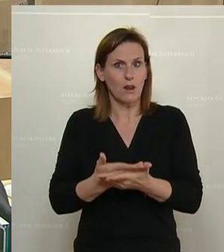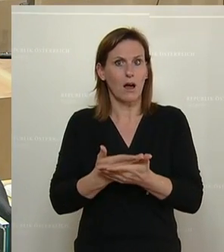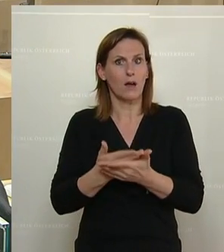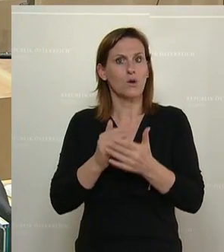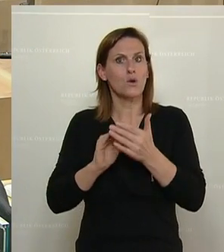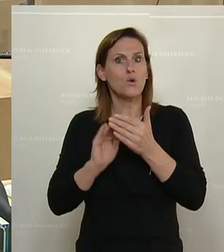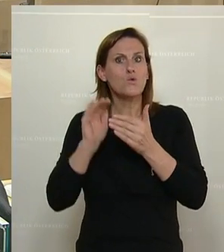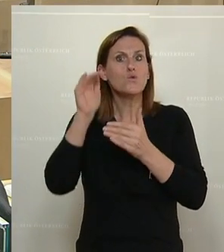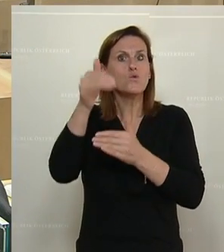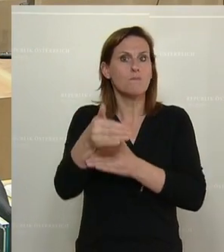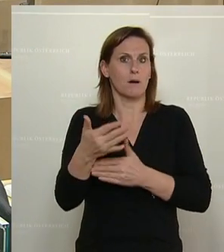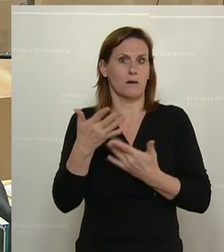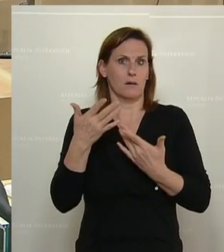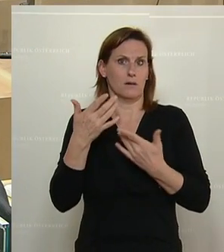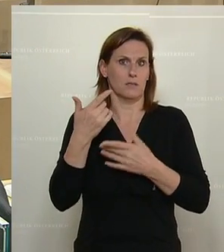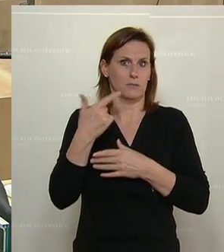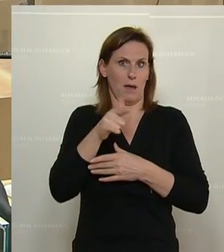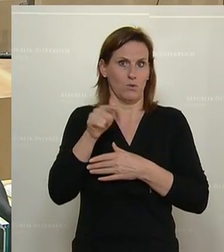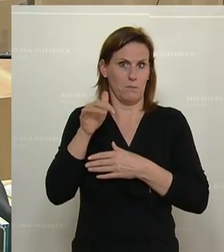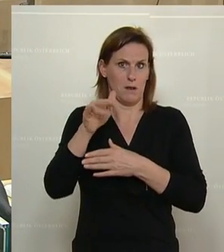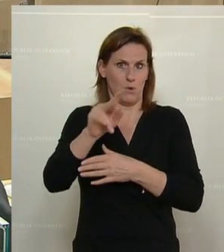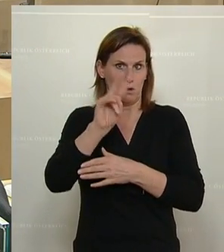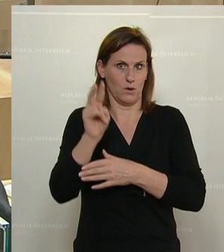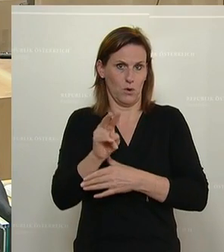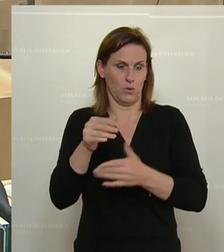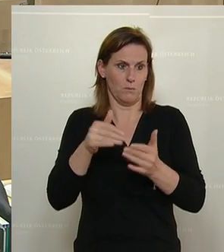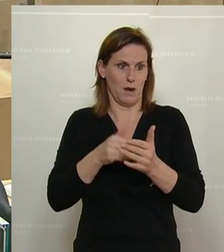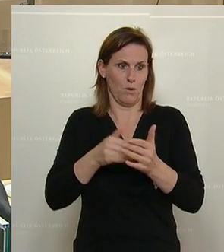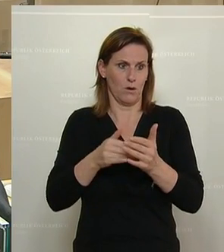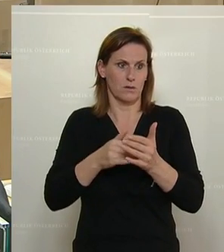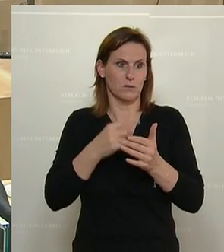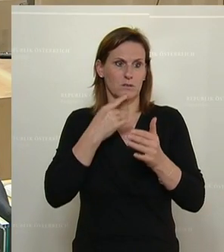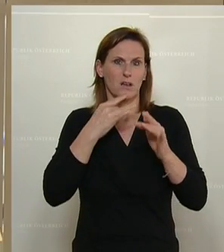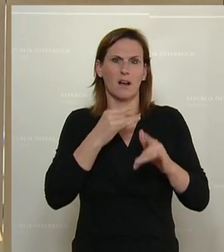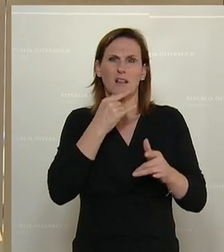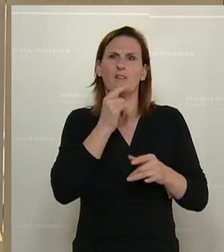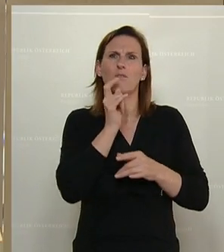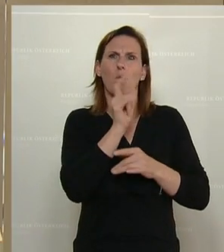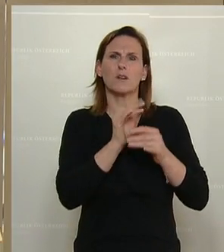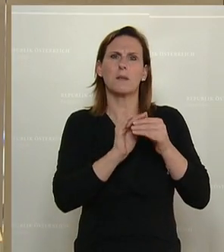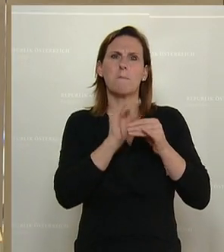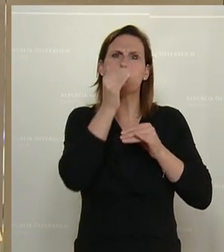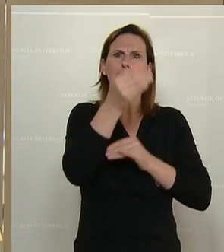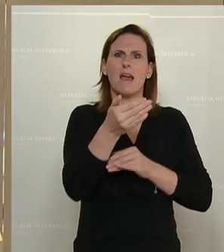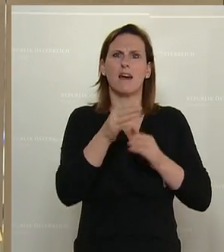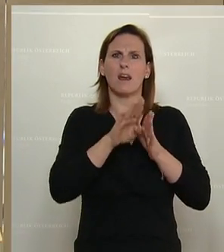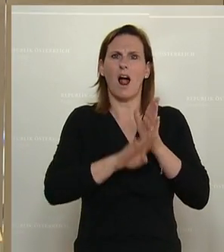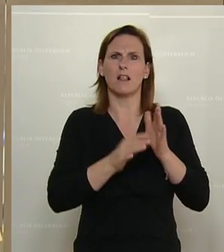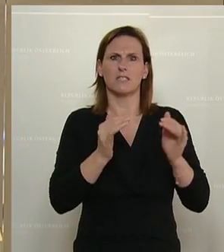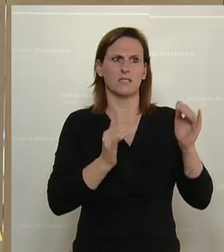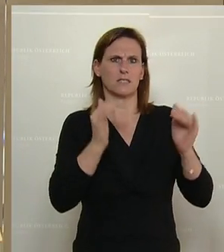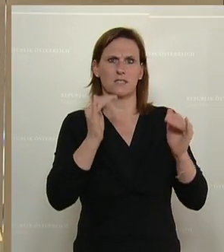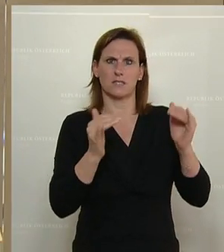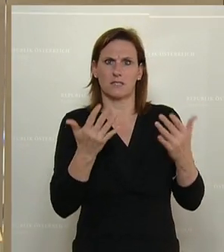mehr als, und Sie monieren hier, von mehr als ist kein Haushaltsrecht, hat haushaltsrechtlich keinen Bestand.